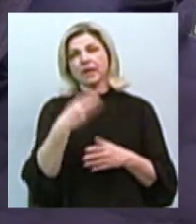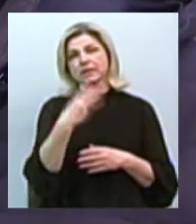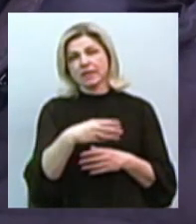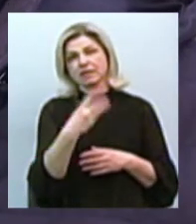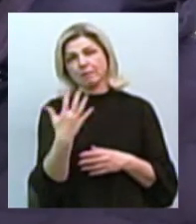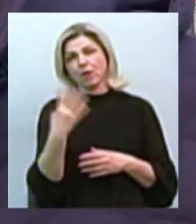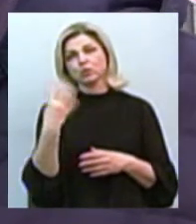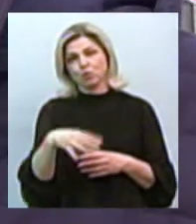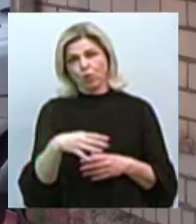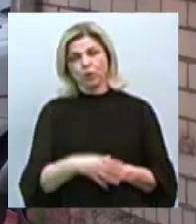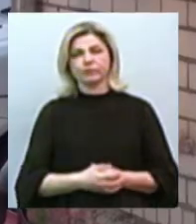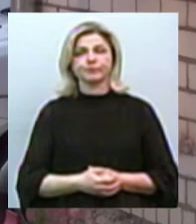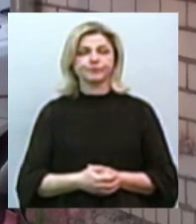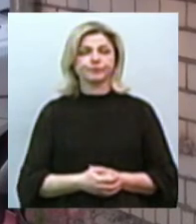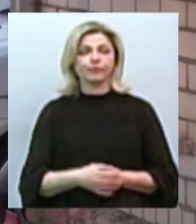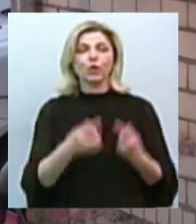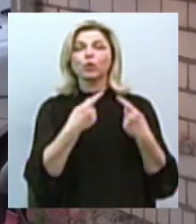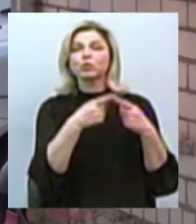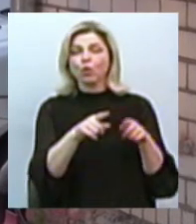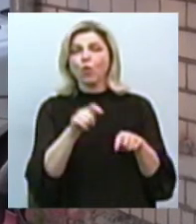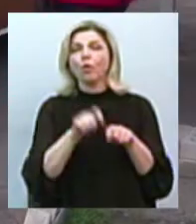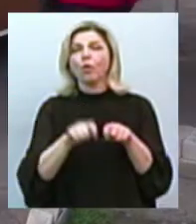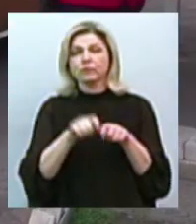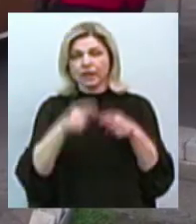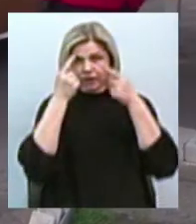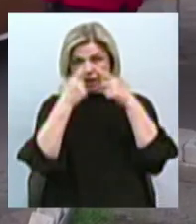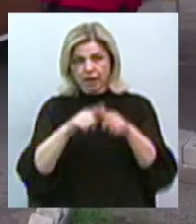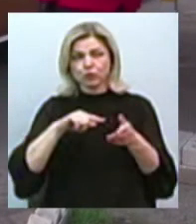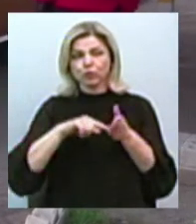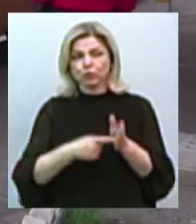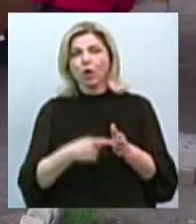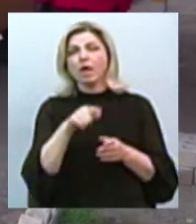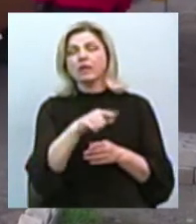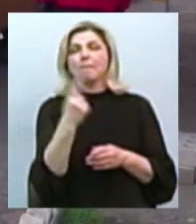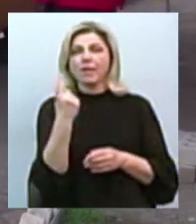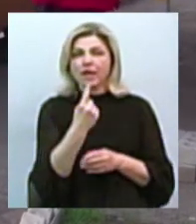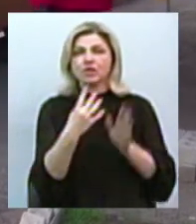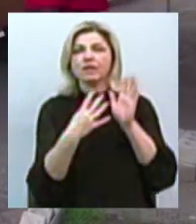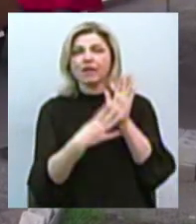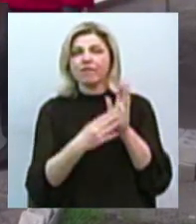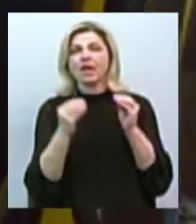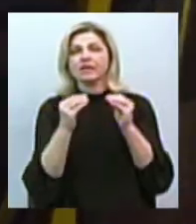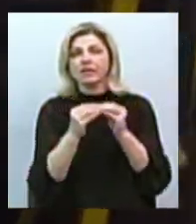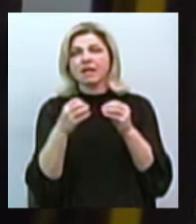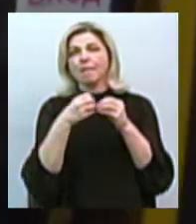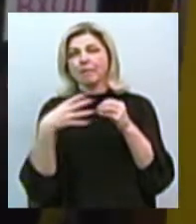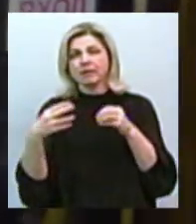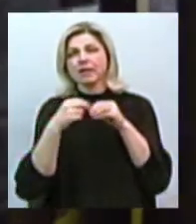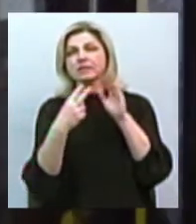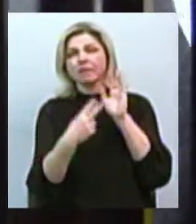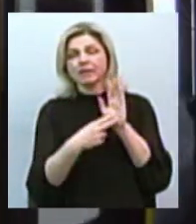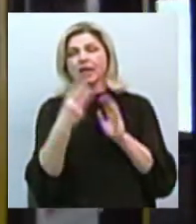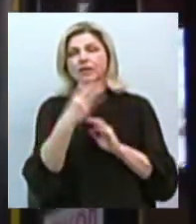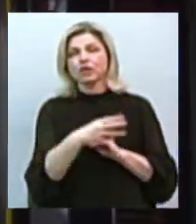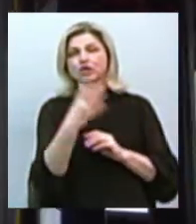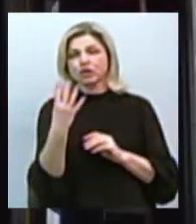-40. На іншому контрольно-технічному пункті, звідки стартує перший, 9-й, 10-й, 15-й, 17-й, 34